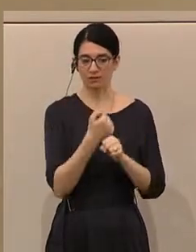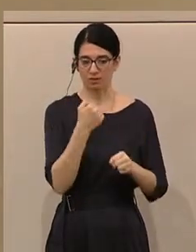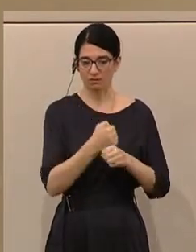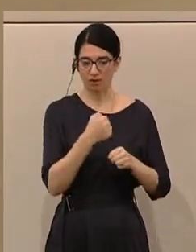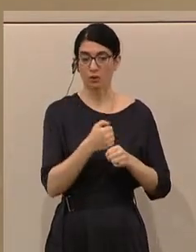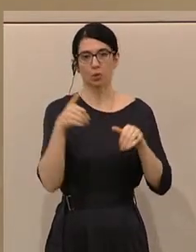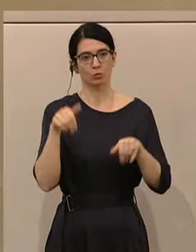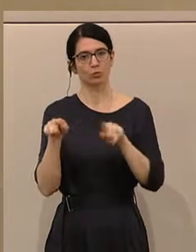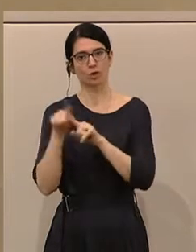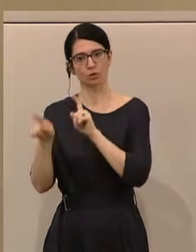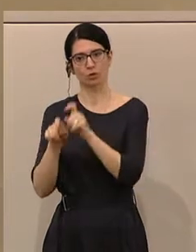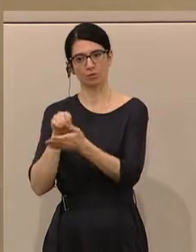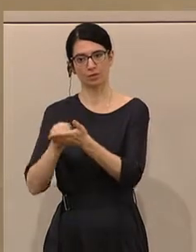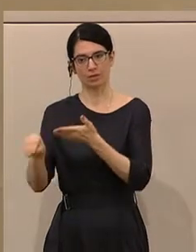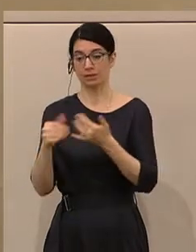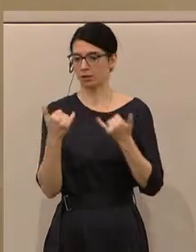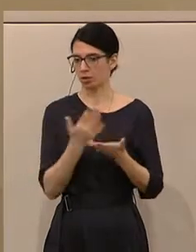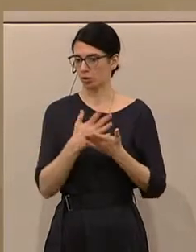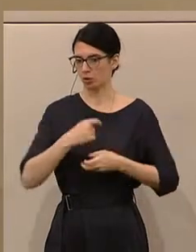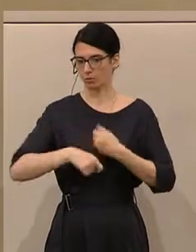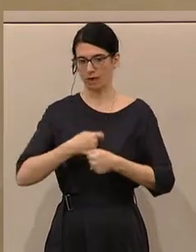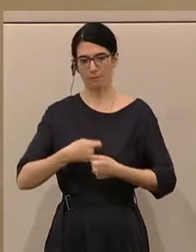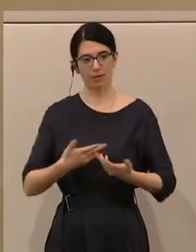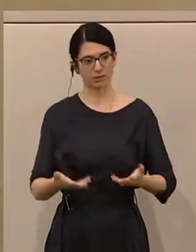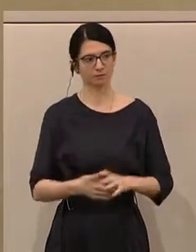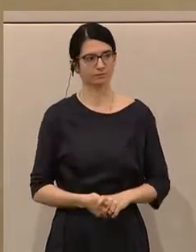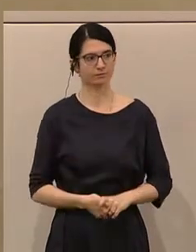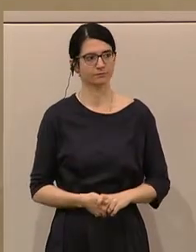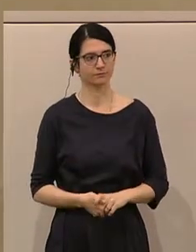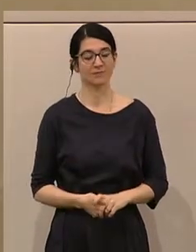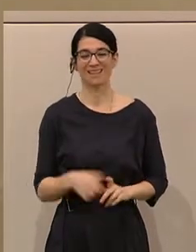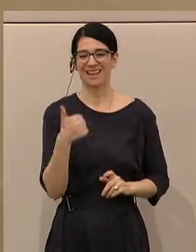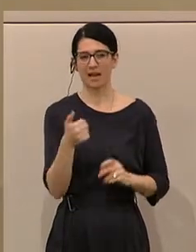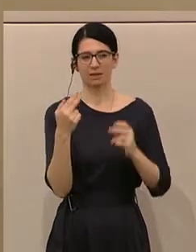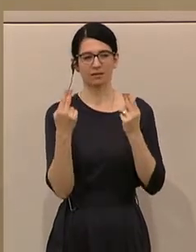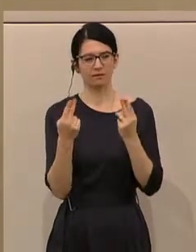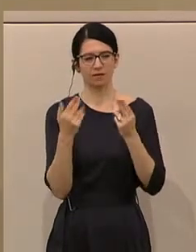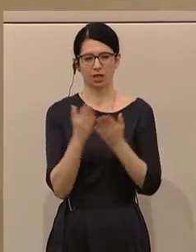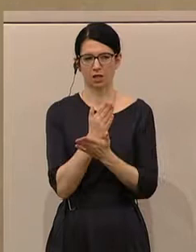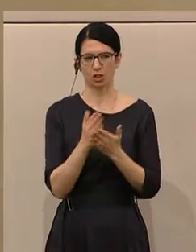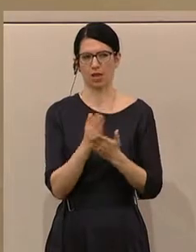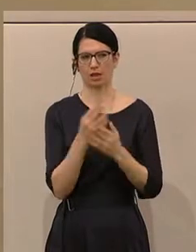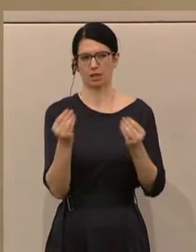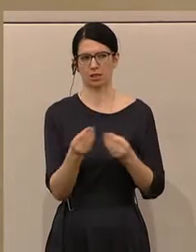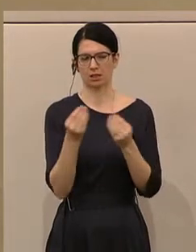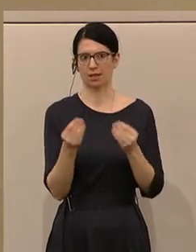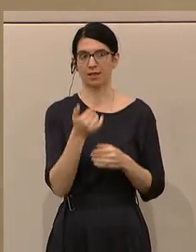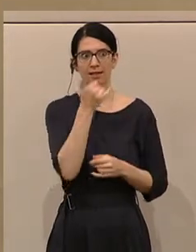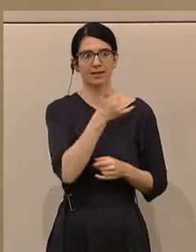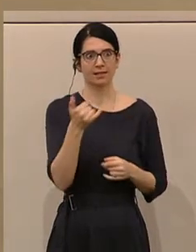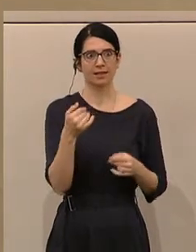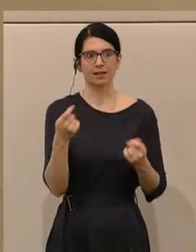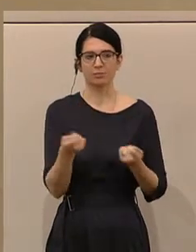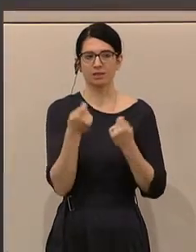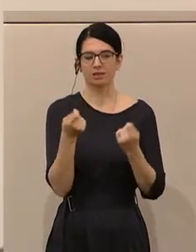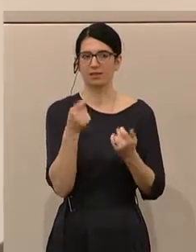auch Steuern bezahlen. Ist bereits in Arbeit. Eine entscheidende Sache, das betrifft jeden Betrieb und das